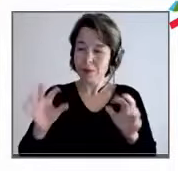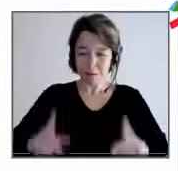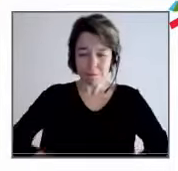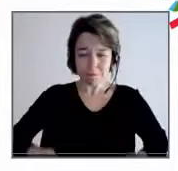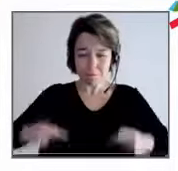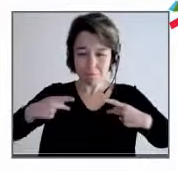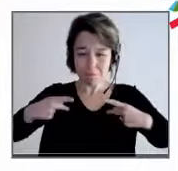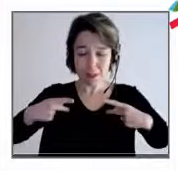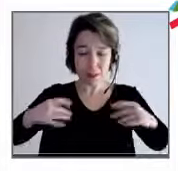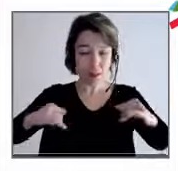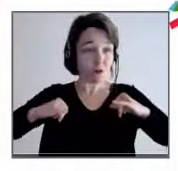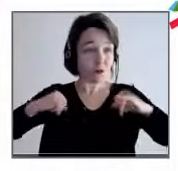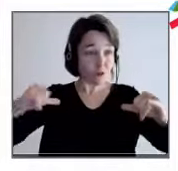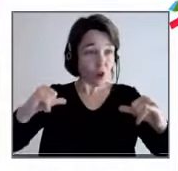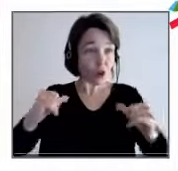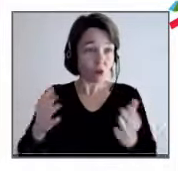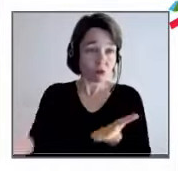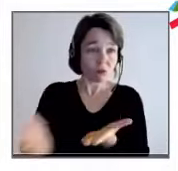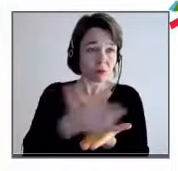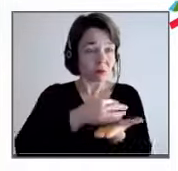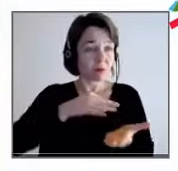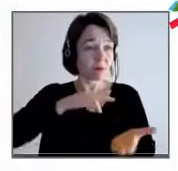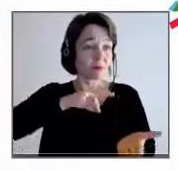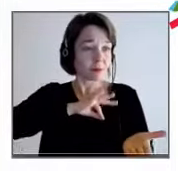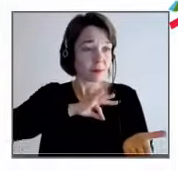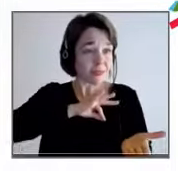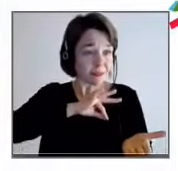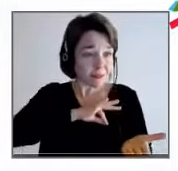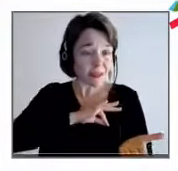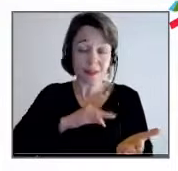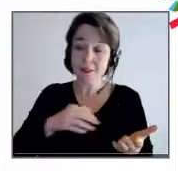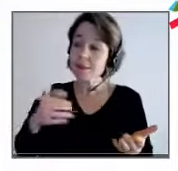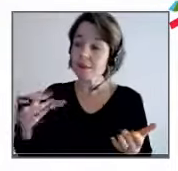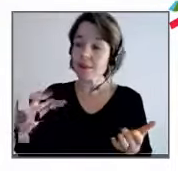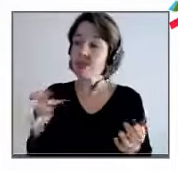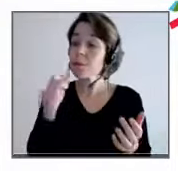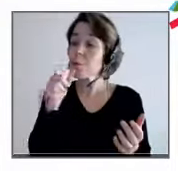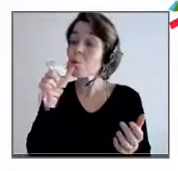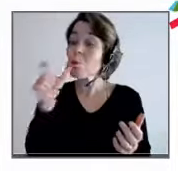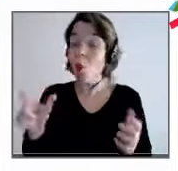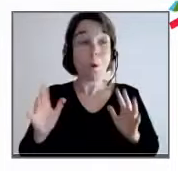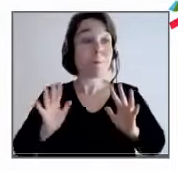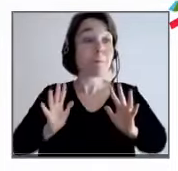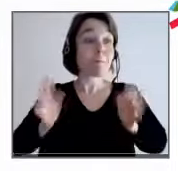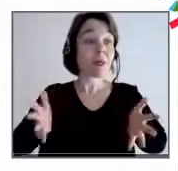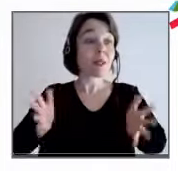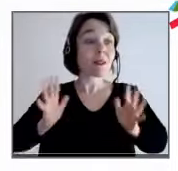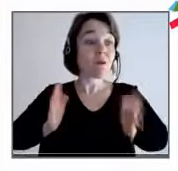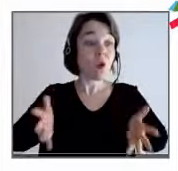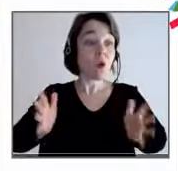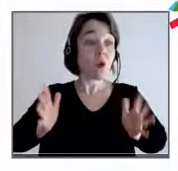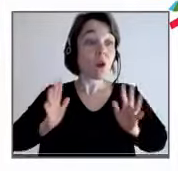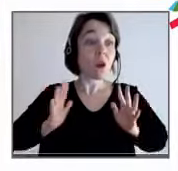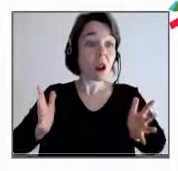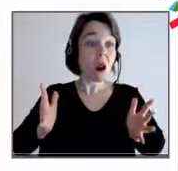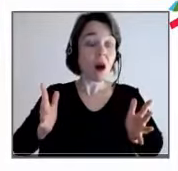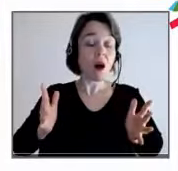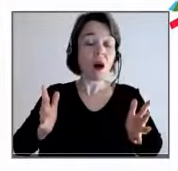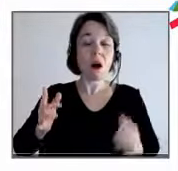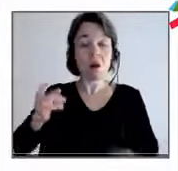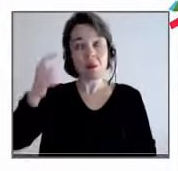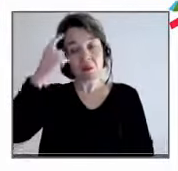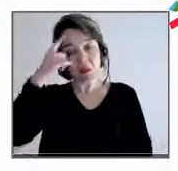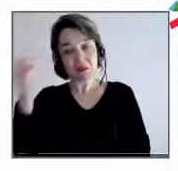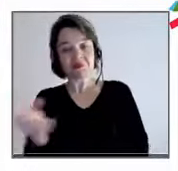activités bénéfiques, même un terme tel que bénévolat, par exemple, qui est défini négativement comme une non-rémunération,